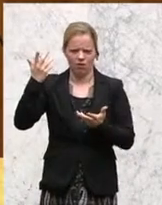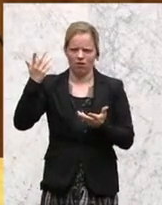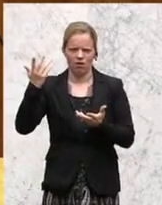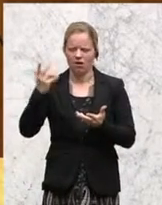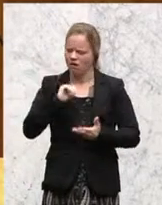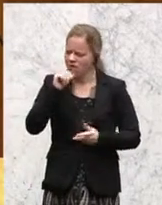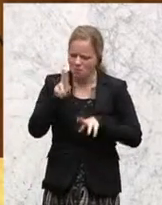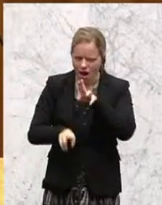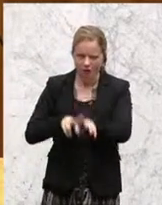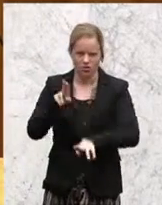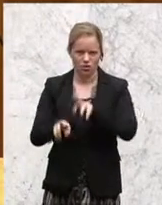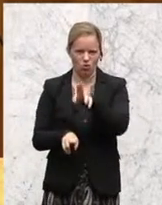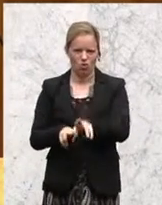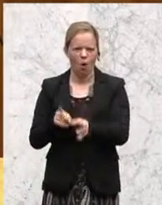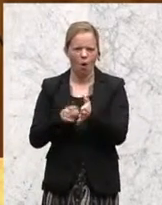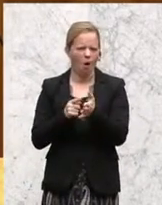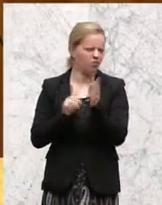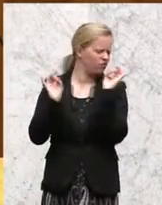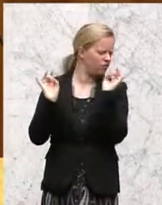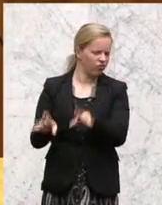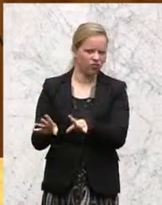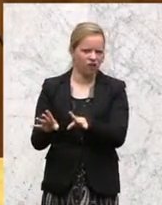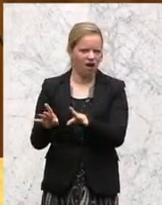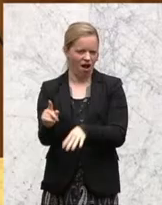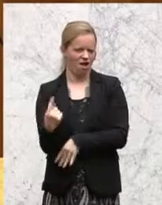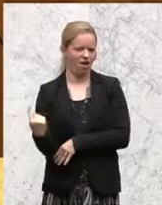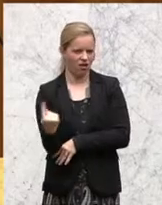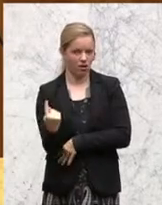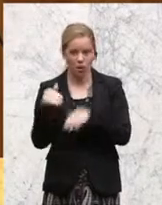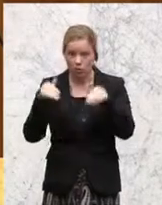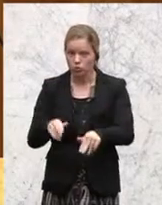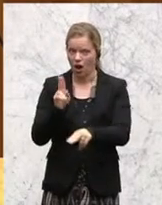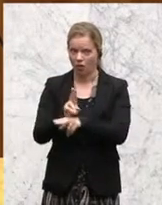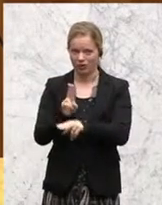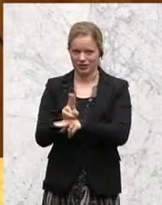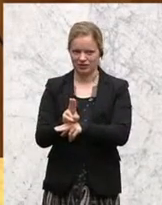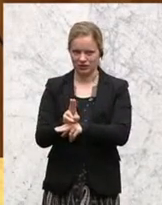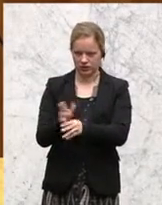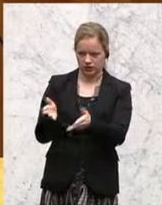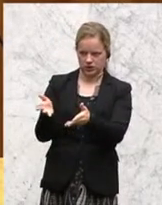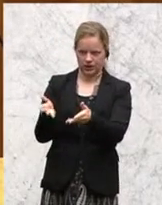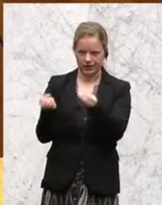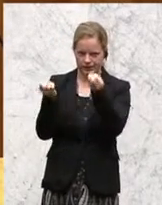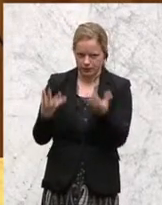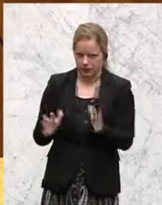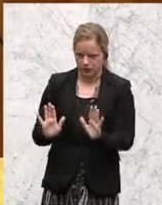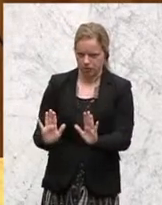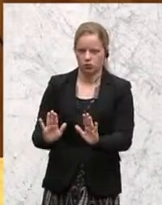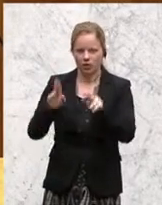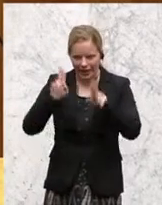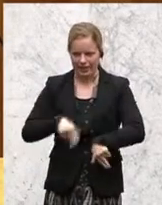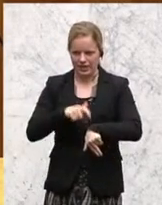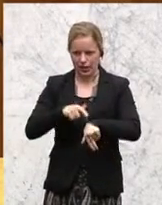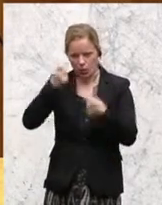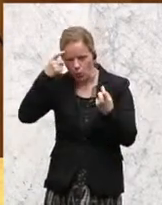tickende Zeitbomben. Wir müssen aufpassen, wenn die schon da sind, dass nichts passiert. Und uns rechtzeitig darum